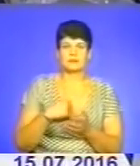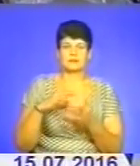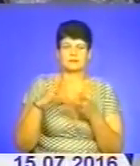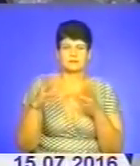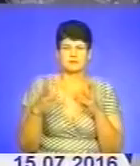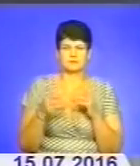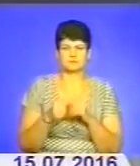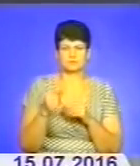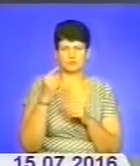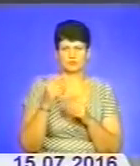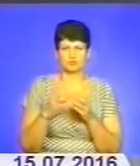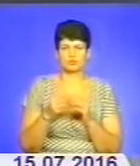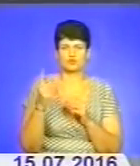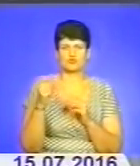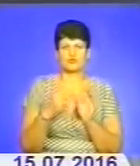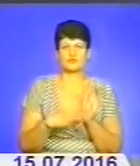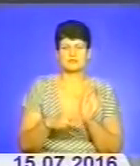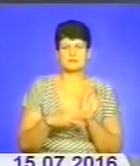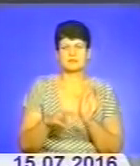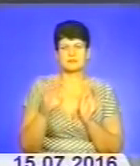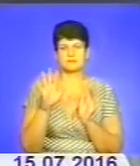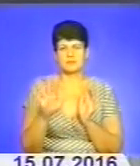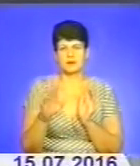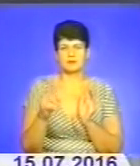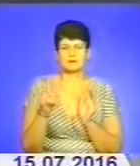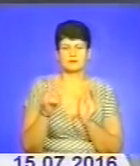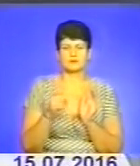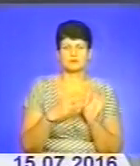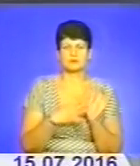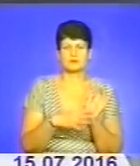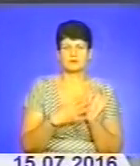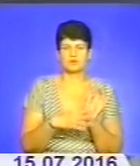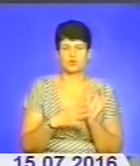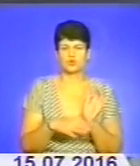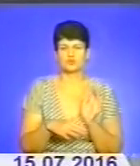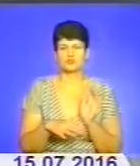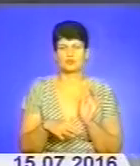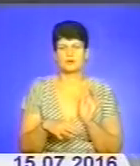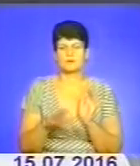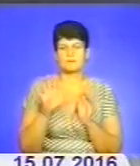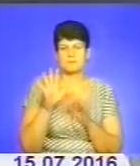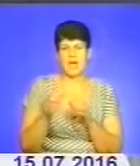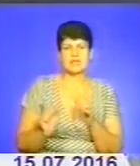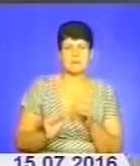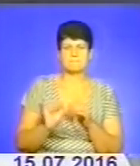суму набрати – 185-195 підйомів. Це вже дивлячись, яку вагу категорія попаду.